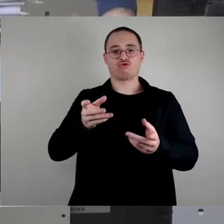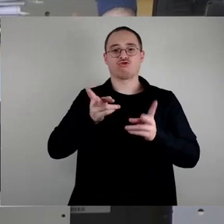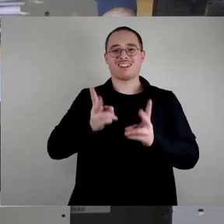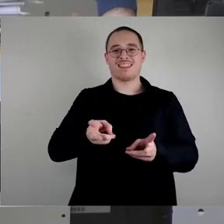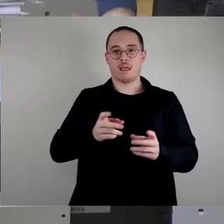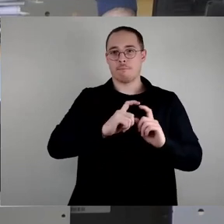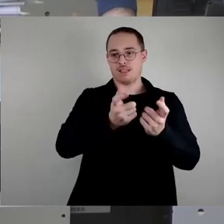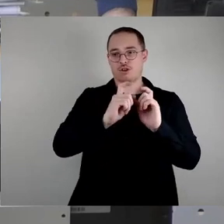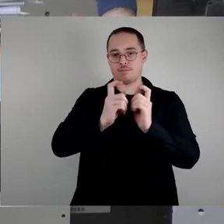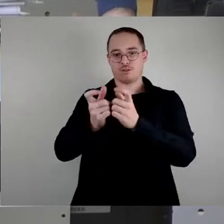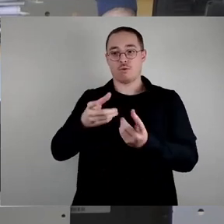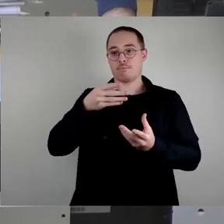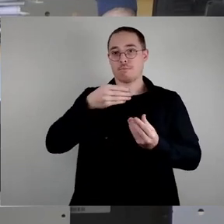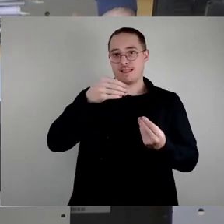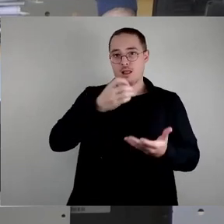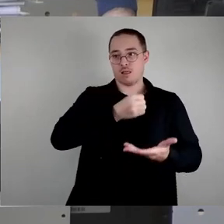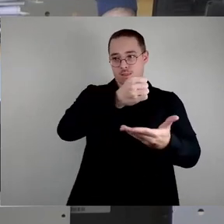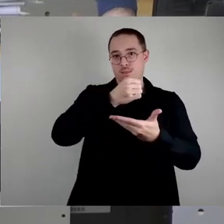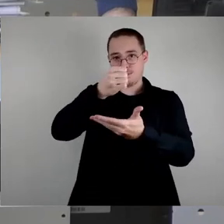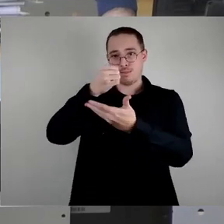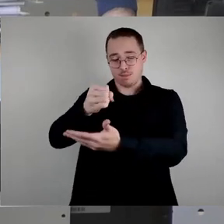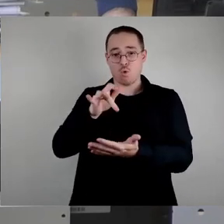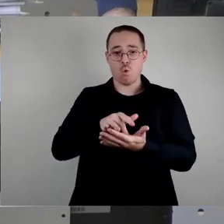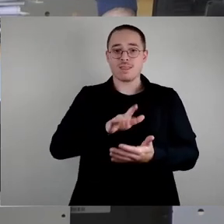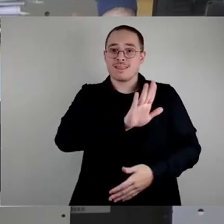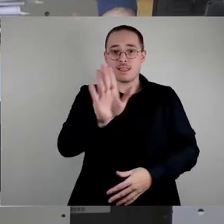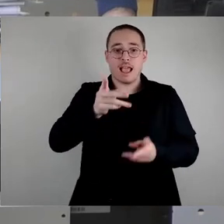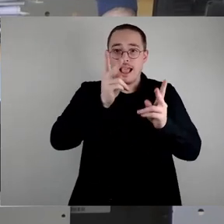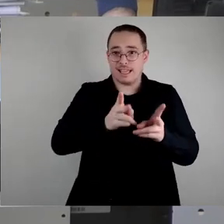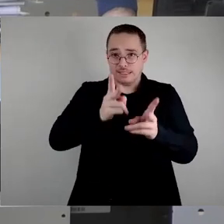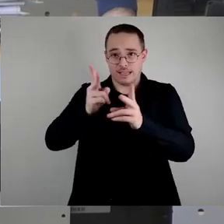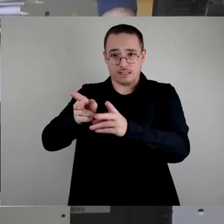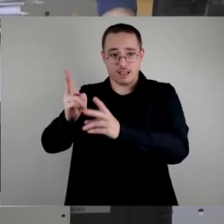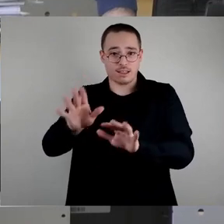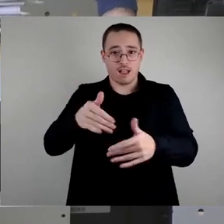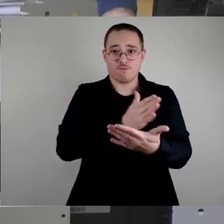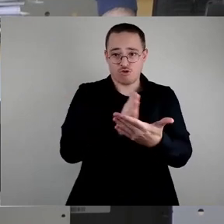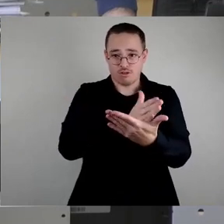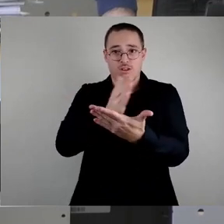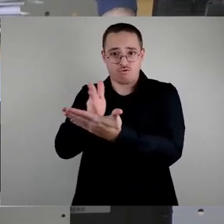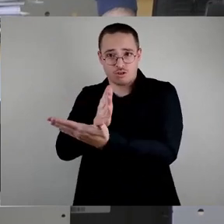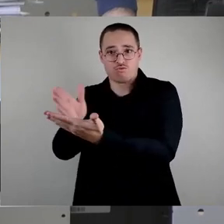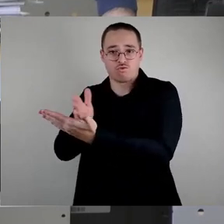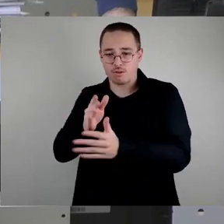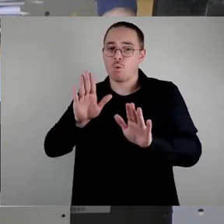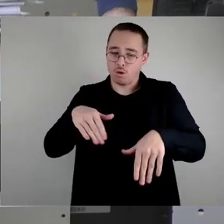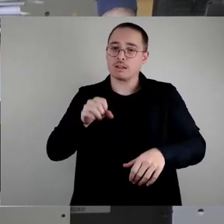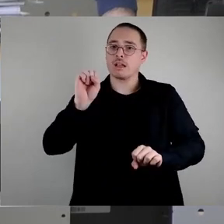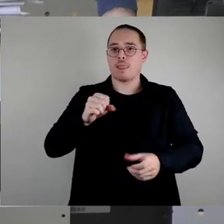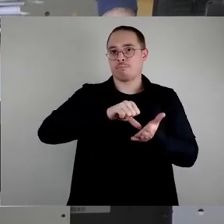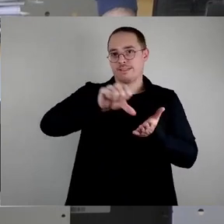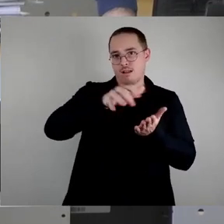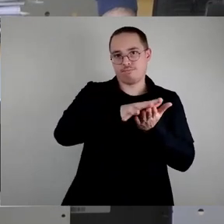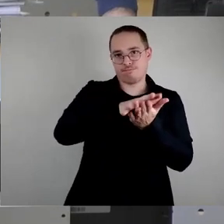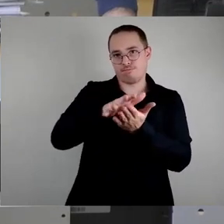Stadtbezirksverfassung haben, auch abfinanzieren zu können. Und ich hätte mir damals nicht träumen lassen, diese Entwicklung, die wir jetzt beobachten,